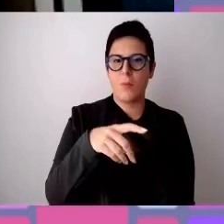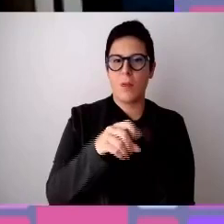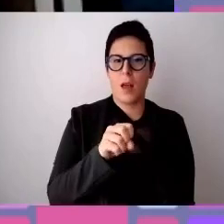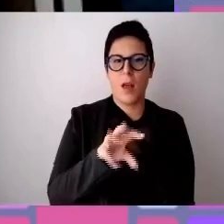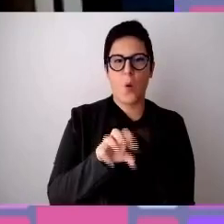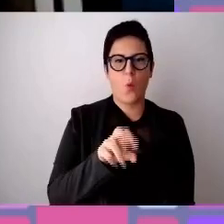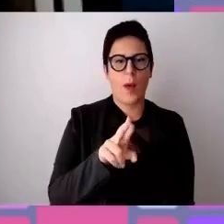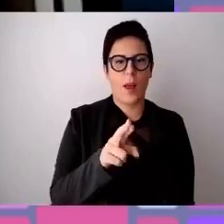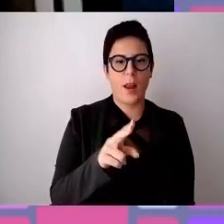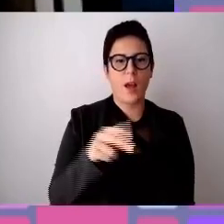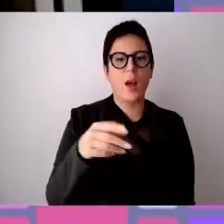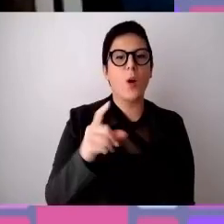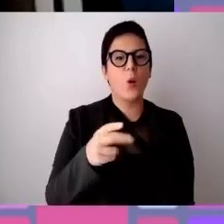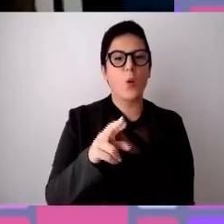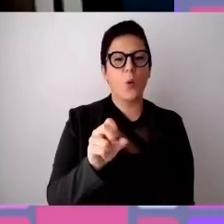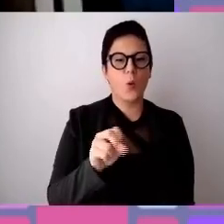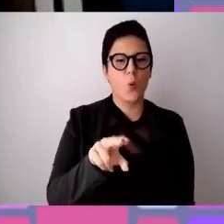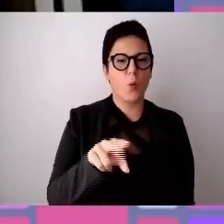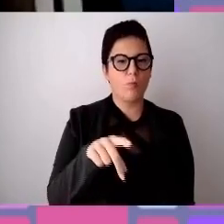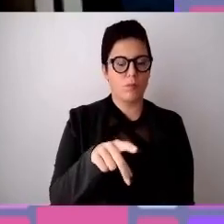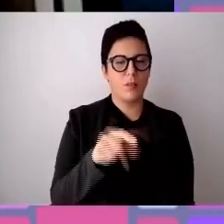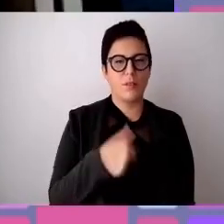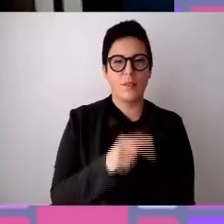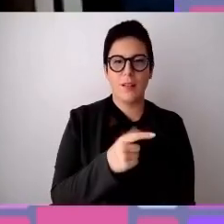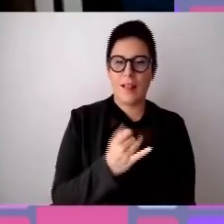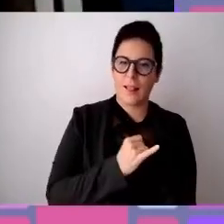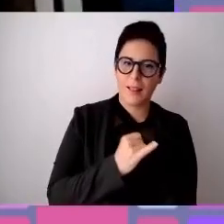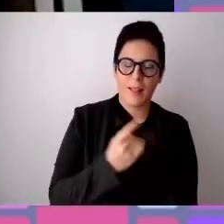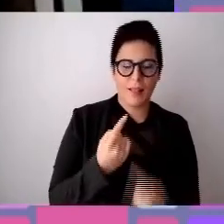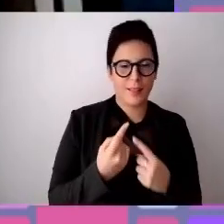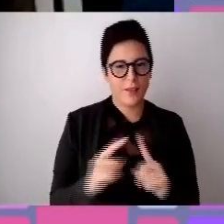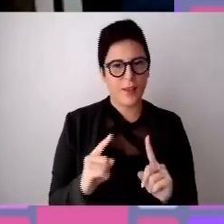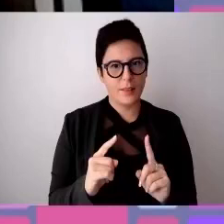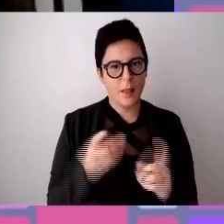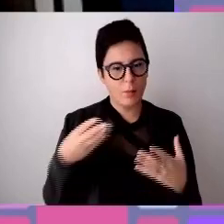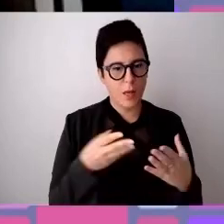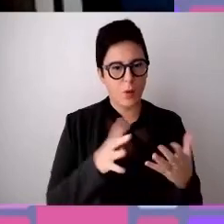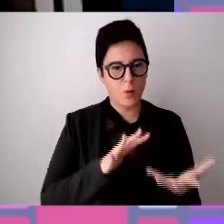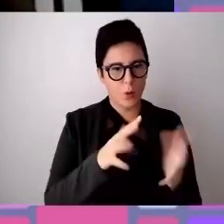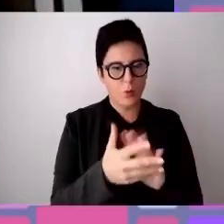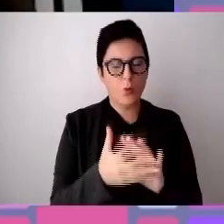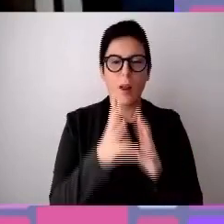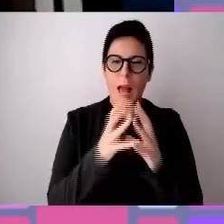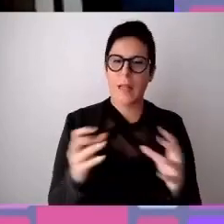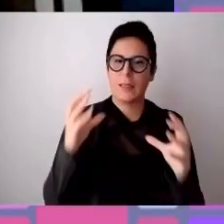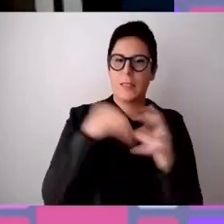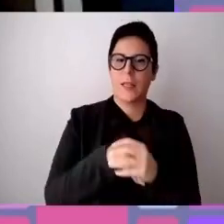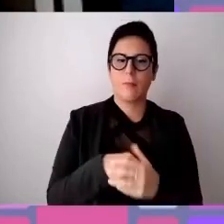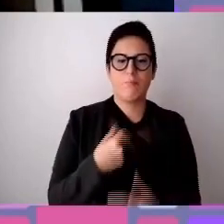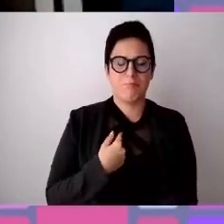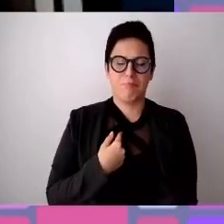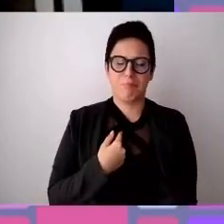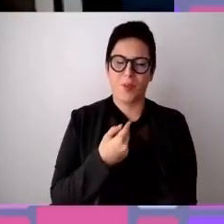il titolo è Dalla diversità all'identità, percorsi di inclusione in azienda. Io sono Enzo Argante,